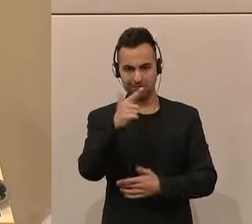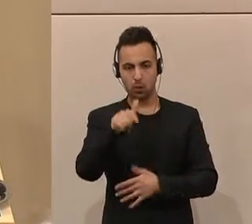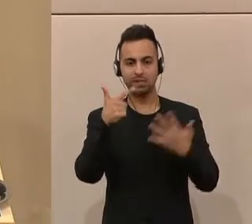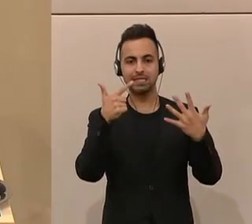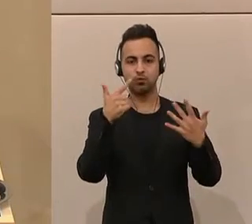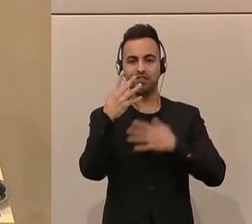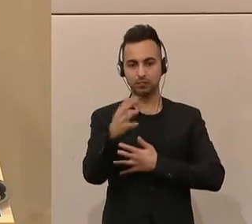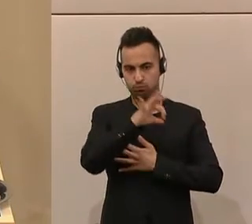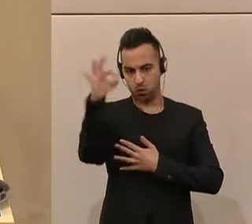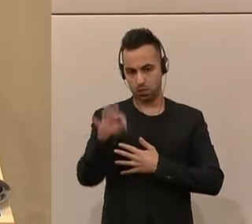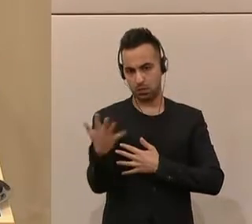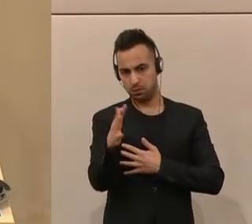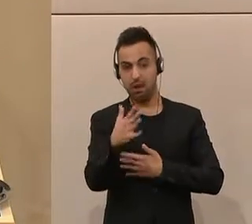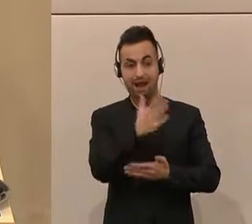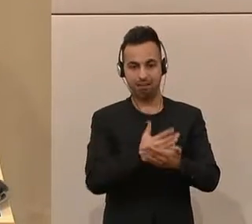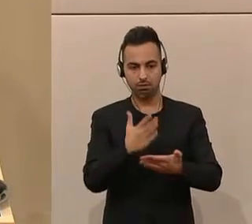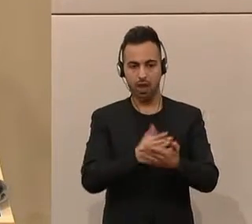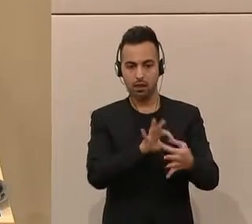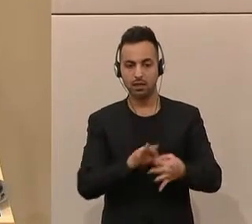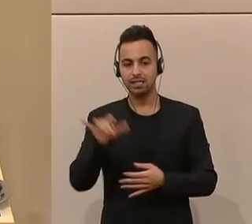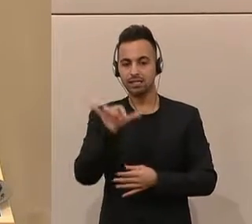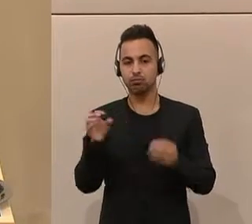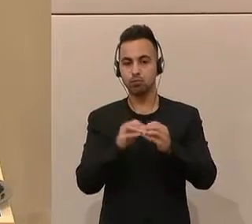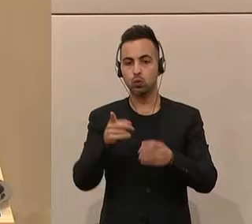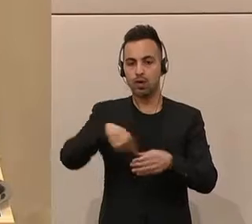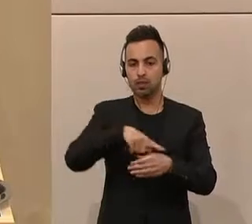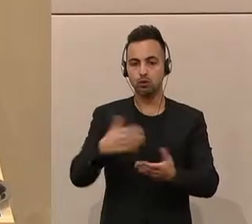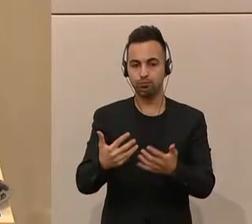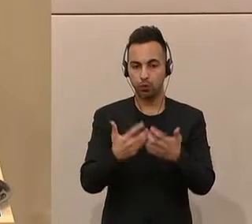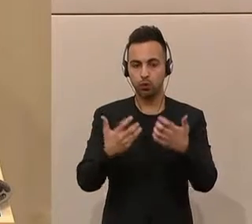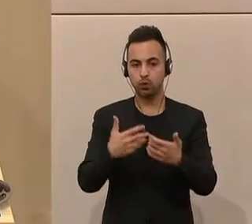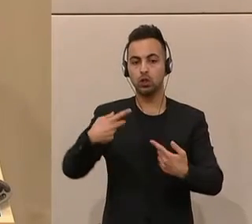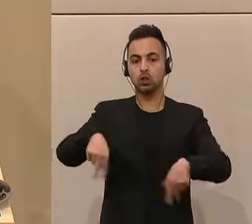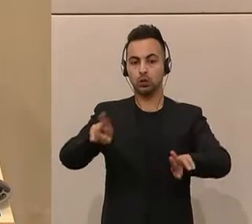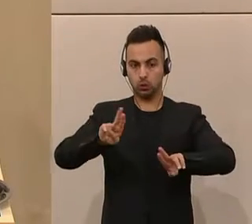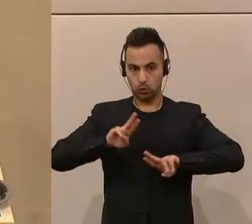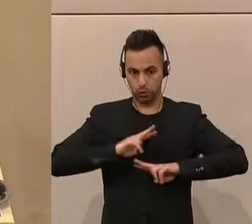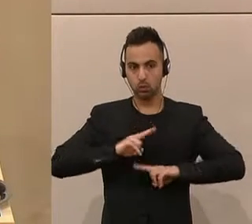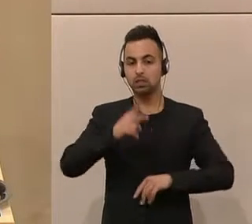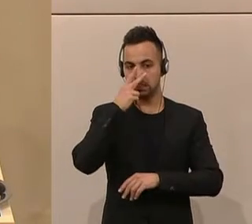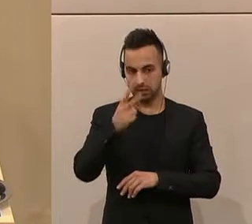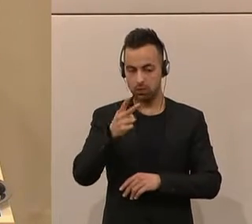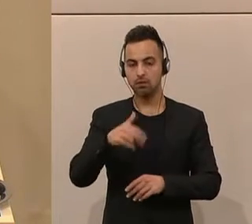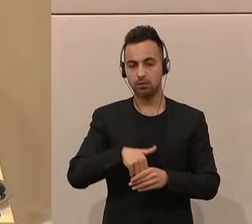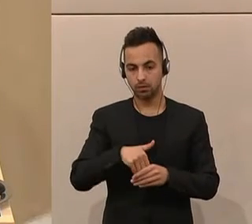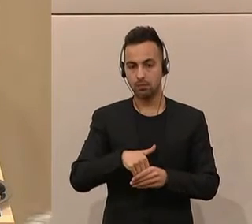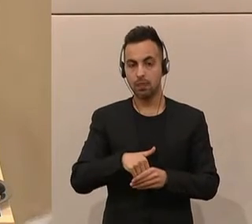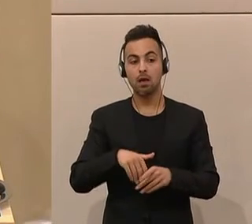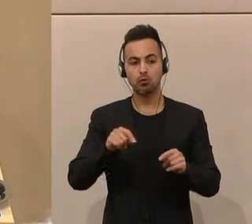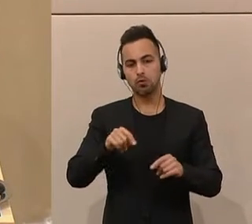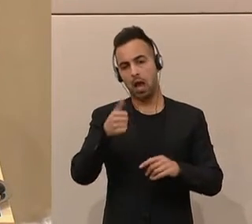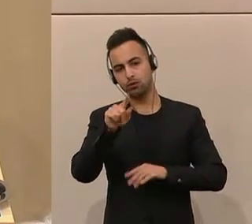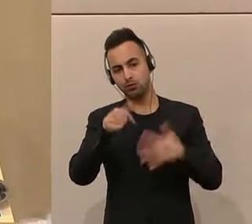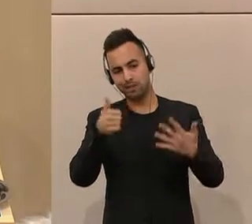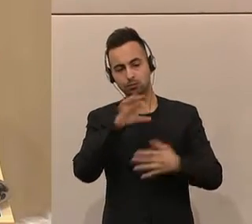,47 Prozent. Der Anteil der Zinsen am Bruttoinlandsprodukt geht deutlich zurück. Das ist sehr, sehr erfreulich. Wir werden irgendwo bei 1,6